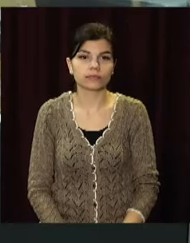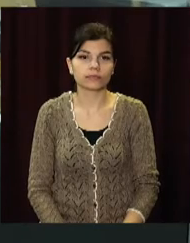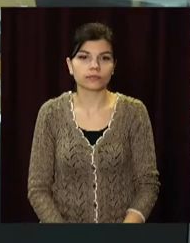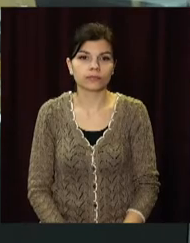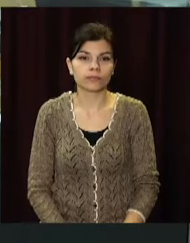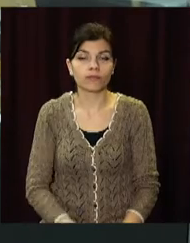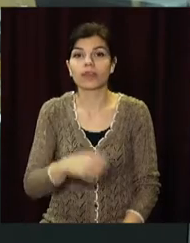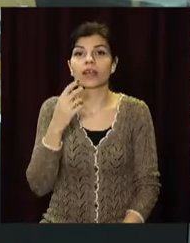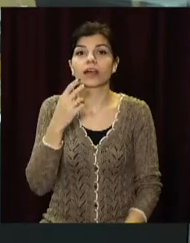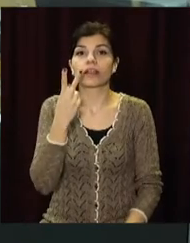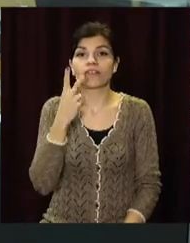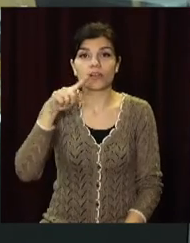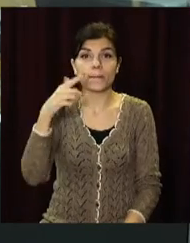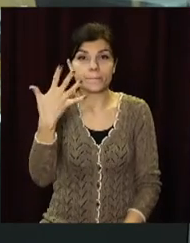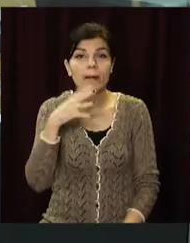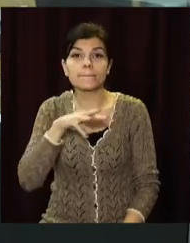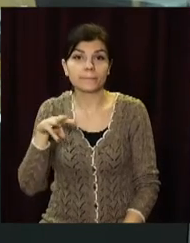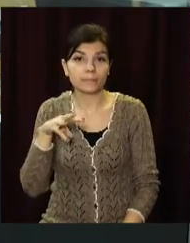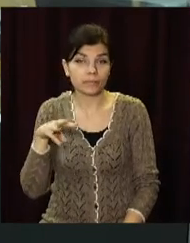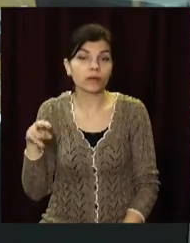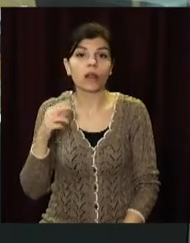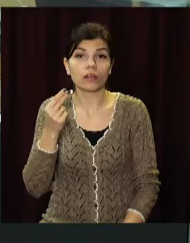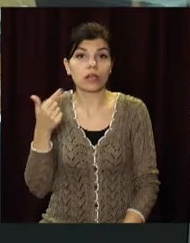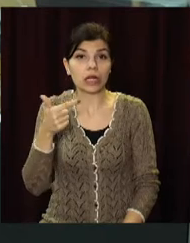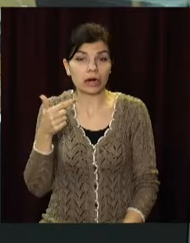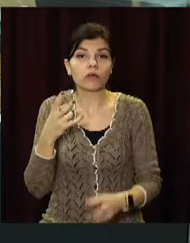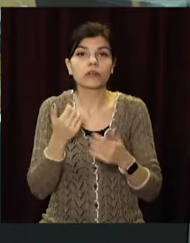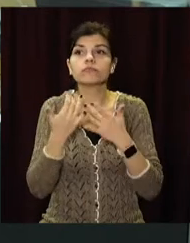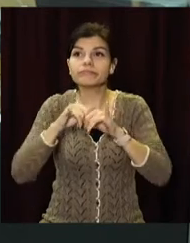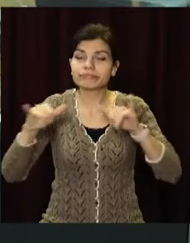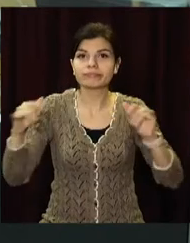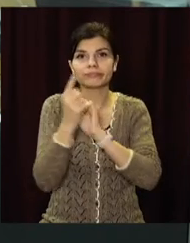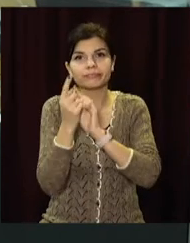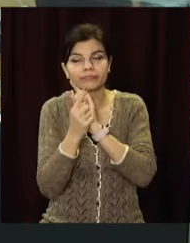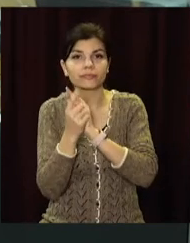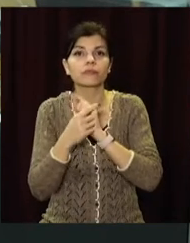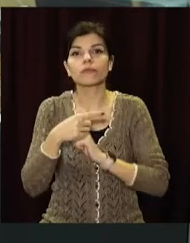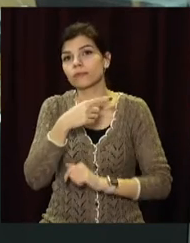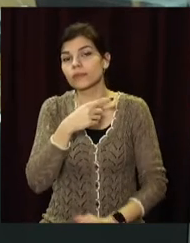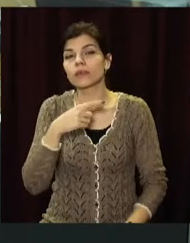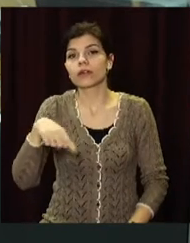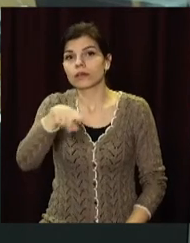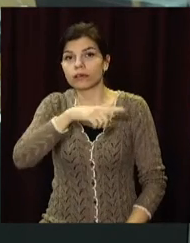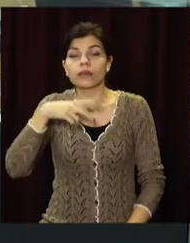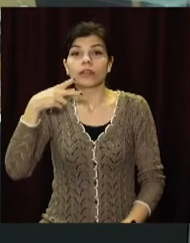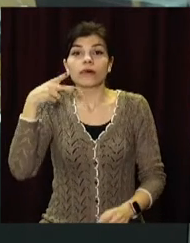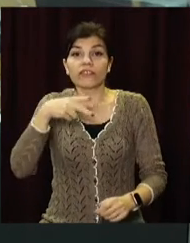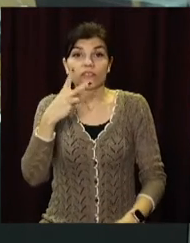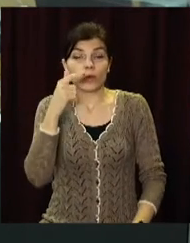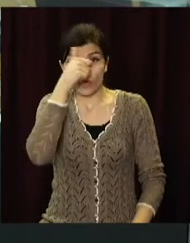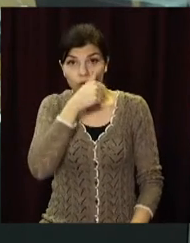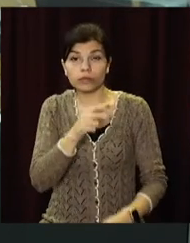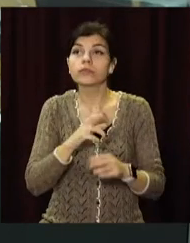2,5 мільярда гривень на інфраструктуру. В обласній адміністрації подали зміни до бюджету області на 2021